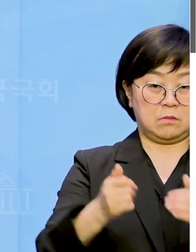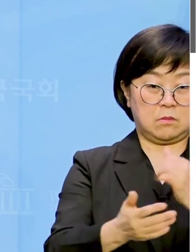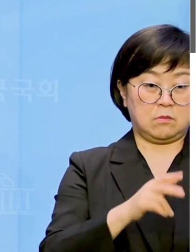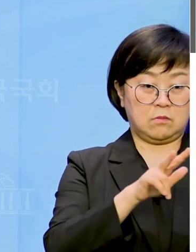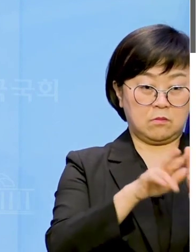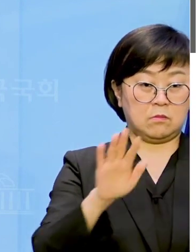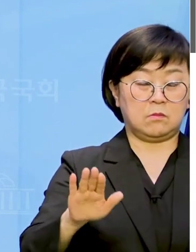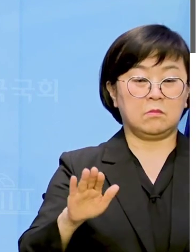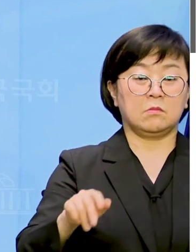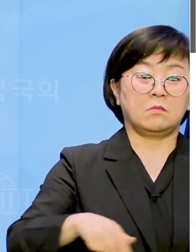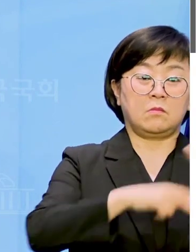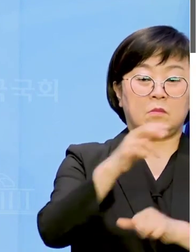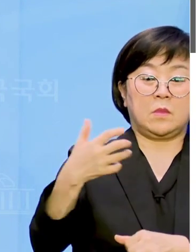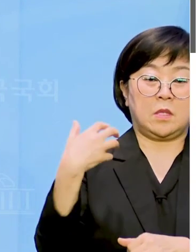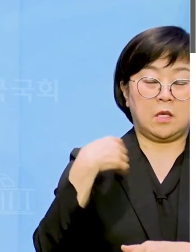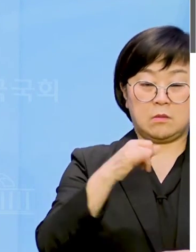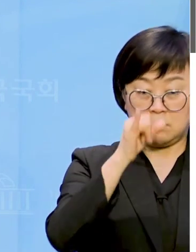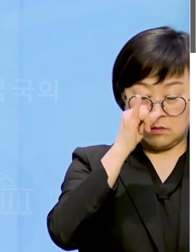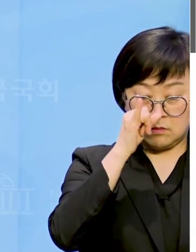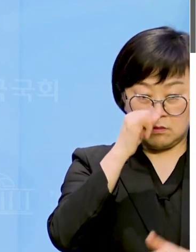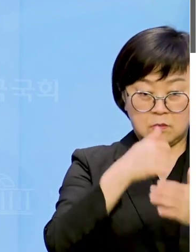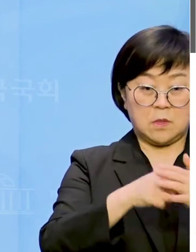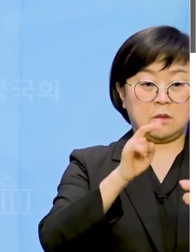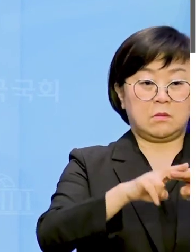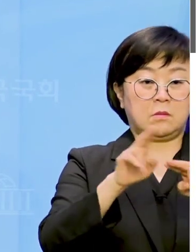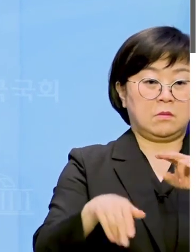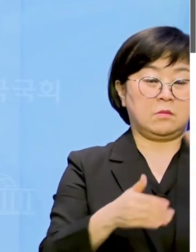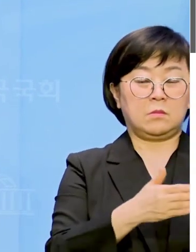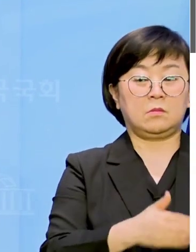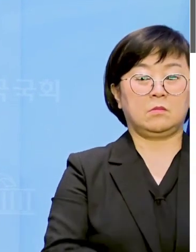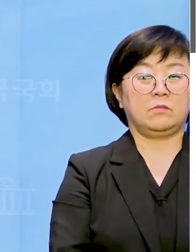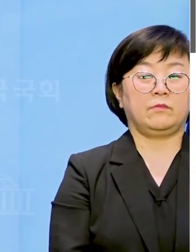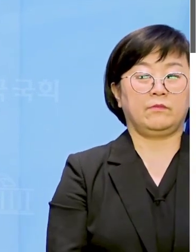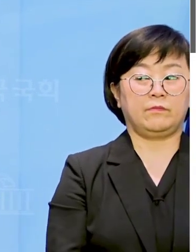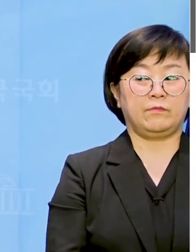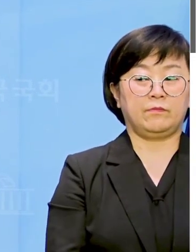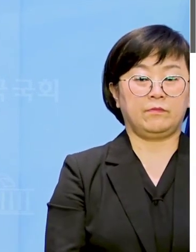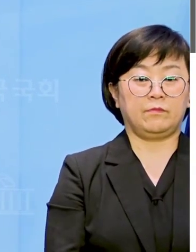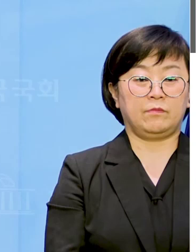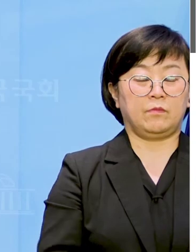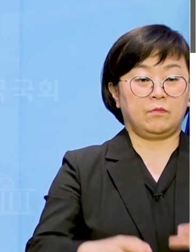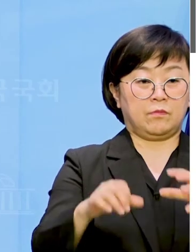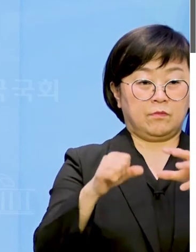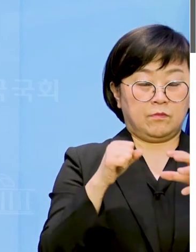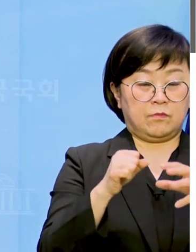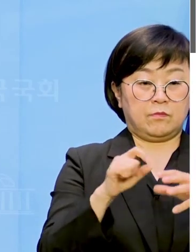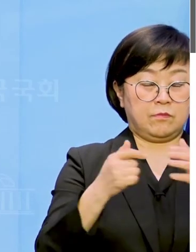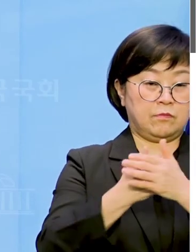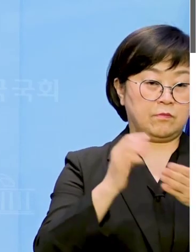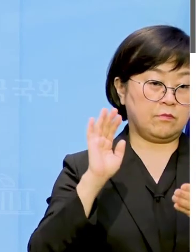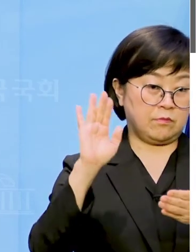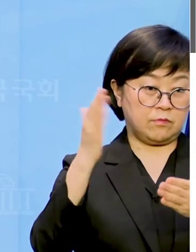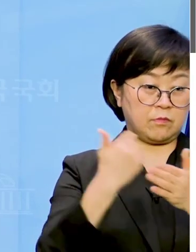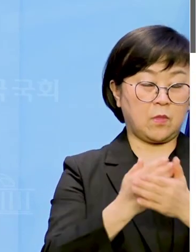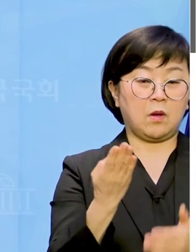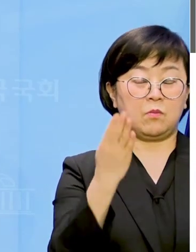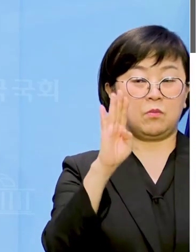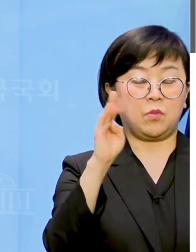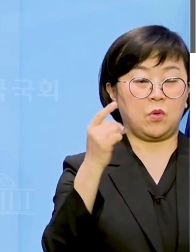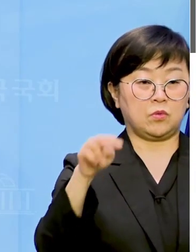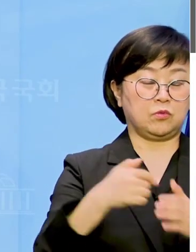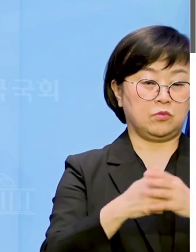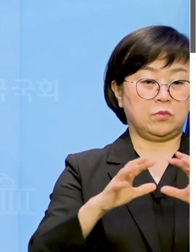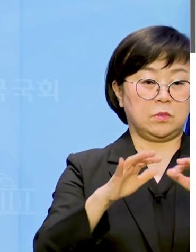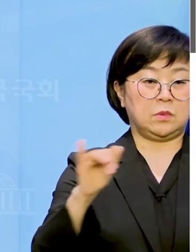이 사태에 책임을 지고 사퇴하시기 바랍니다. 국민의힘은 최근 보수 우파